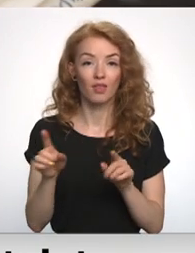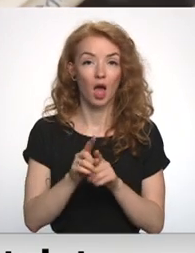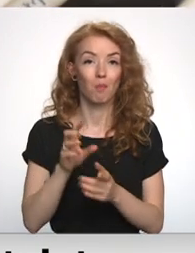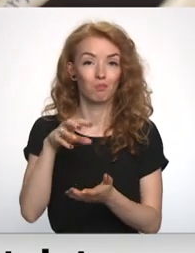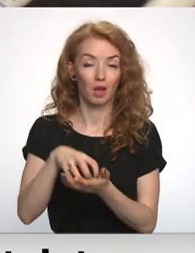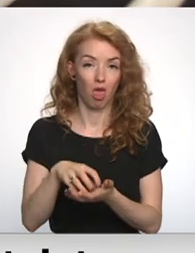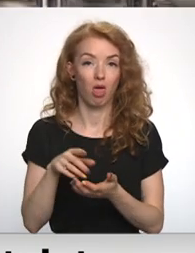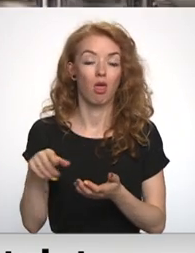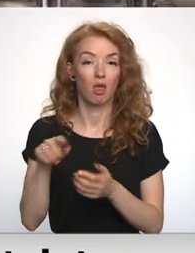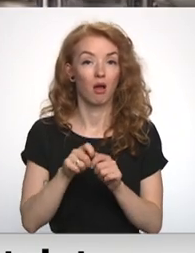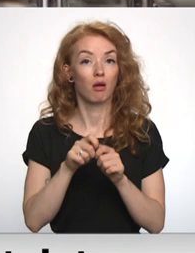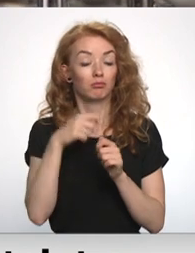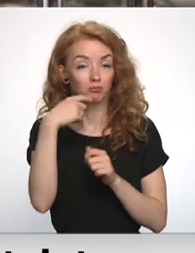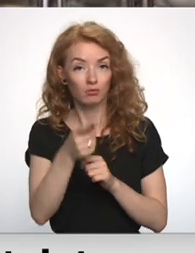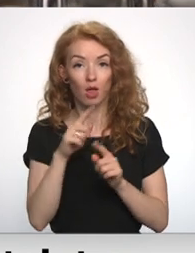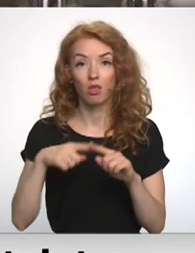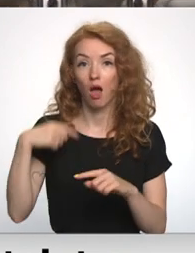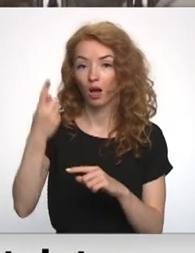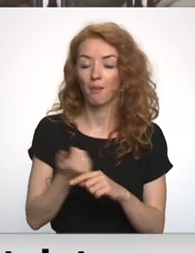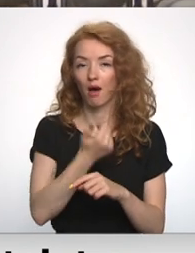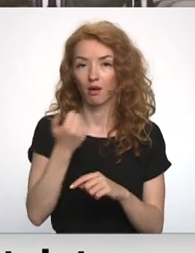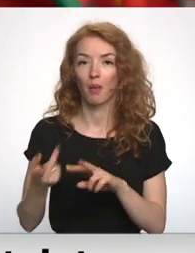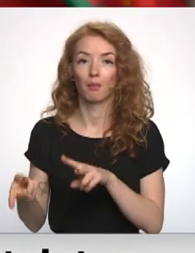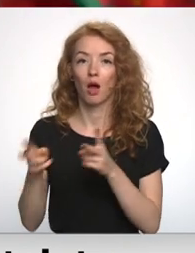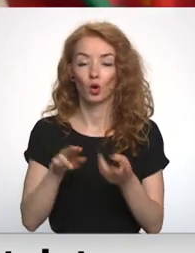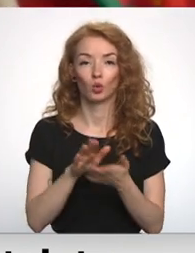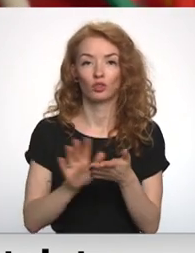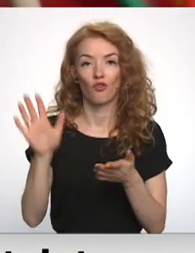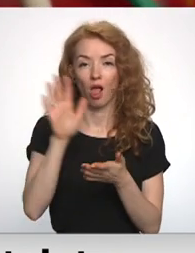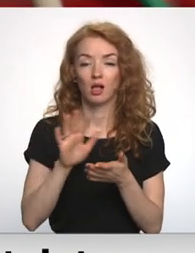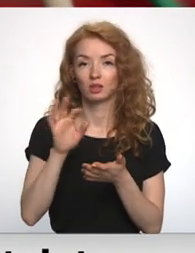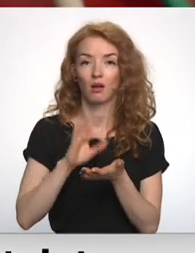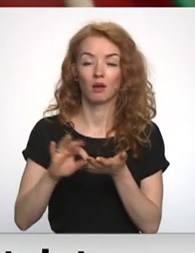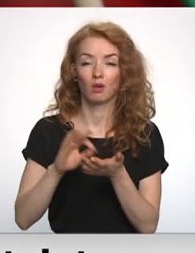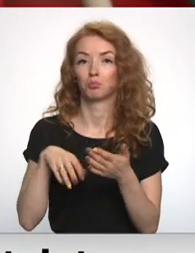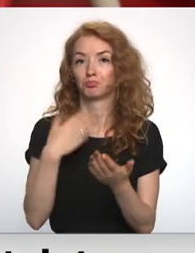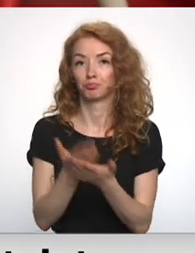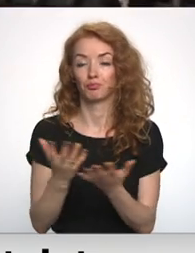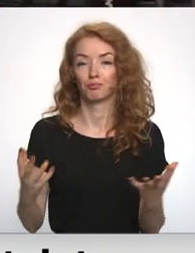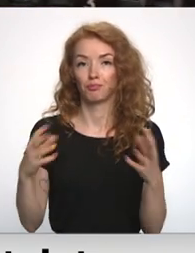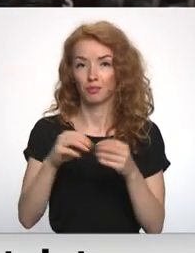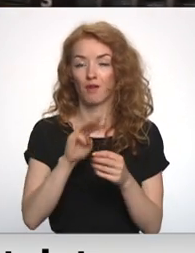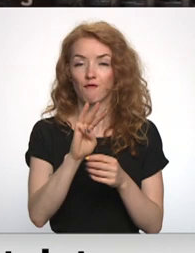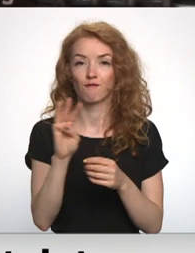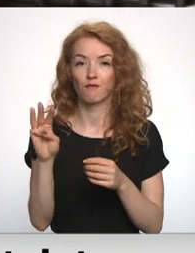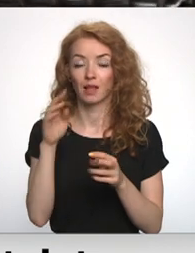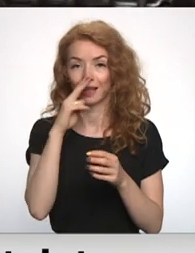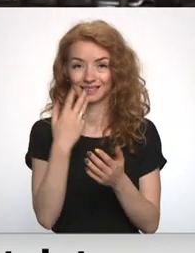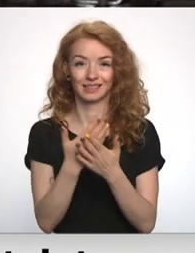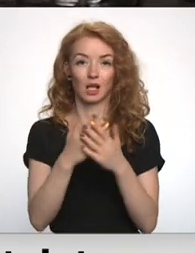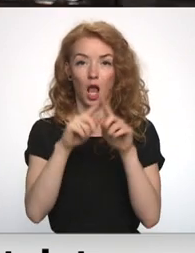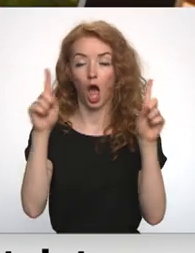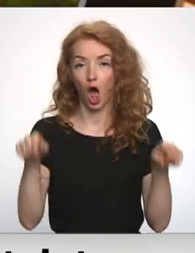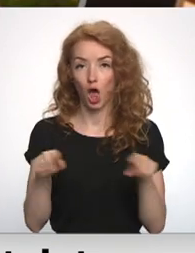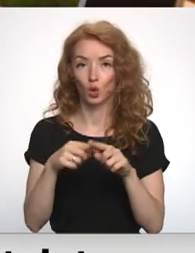Preļu novada atklāja, ka no nākamā gada pārijas uz valsts kancelējas piedāvāto vienoto mājaslapu izskatu un